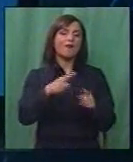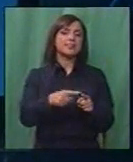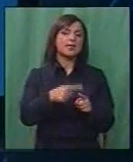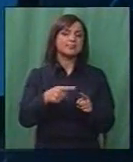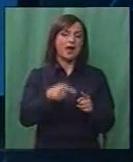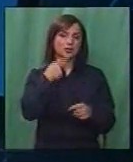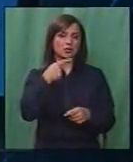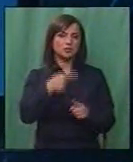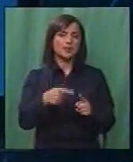во детали, но...